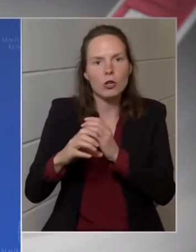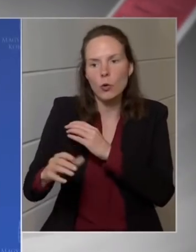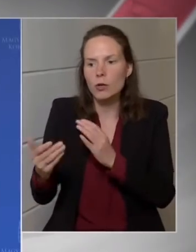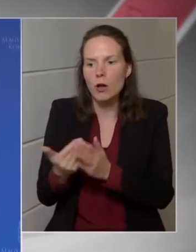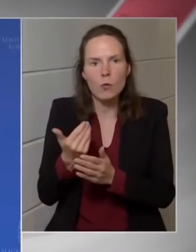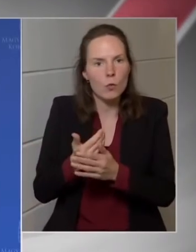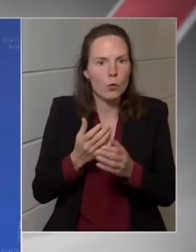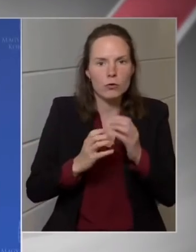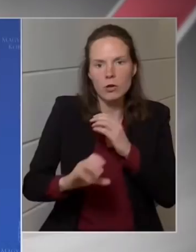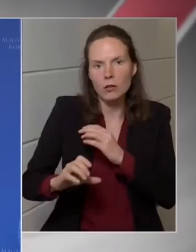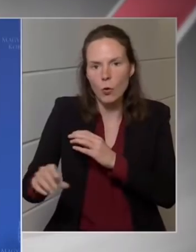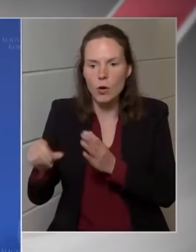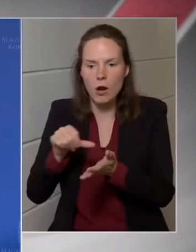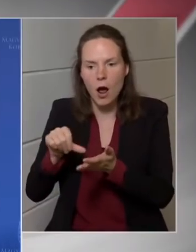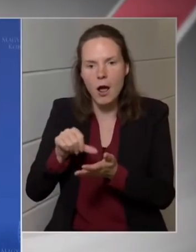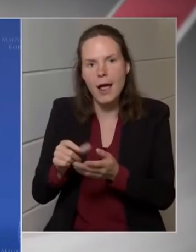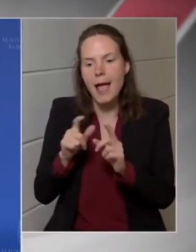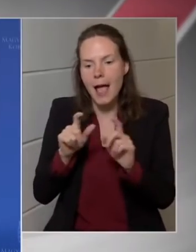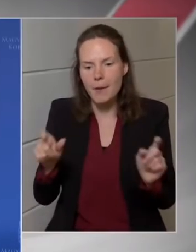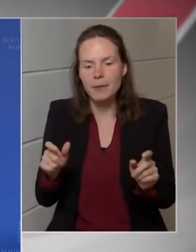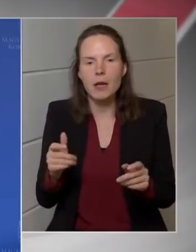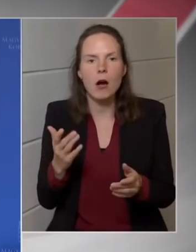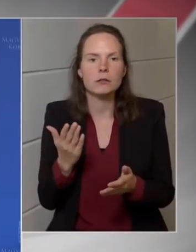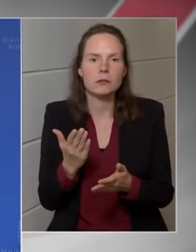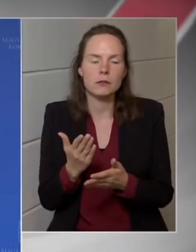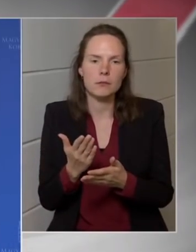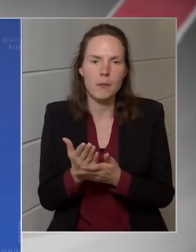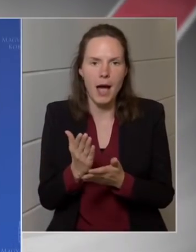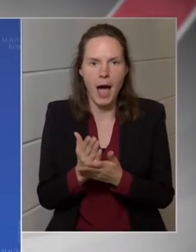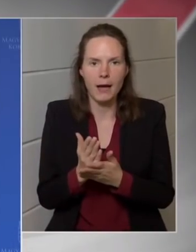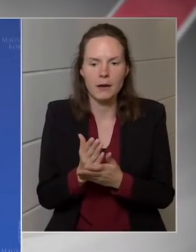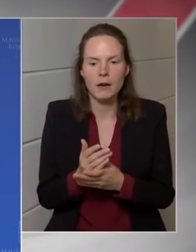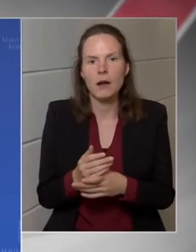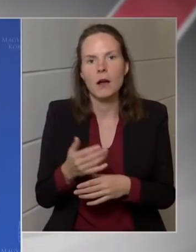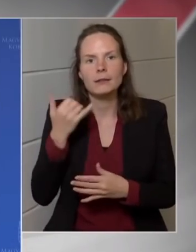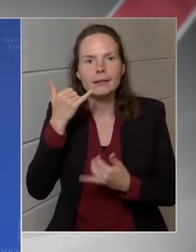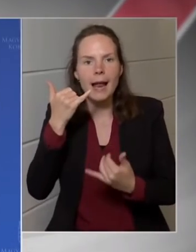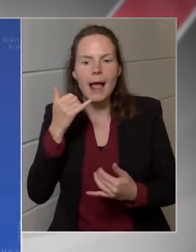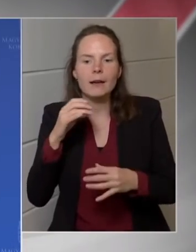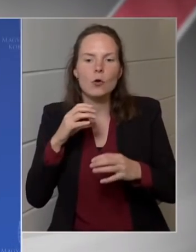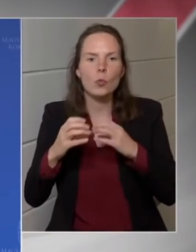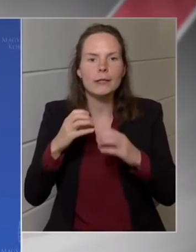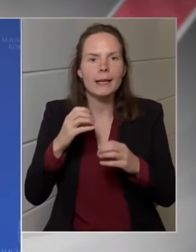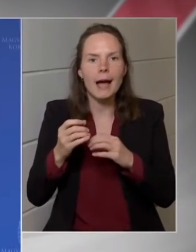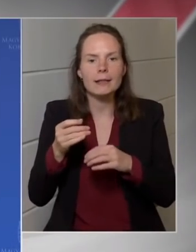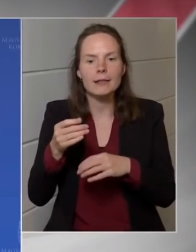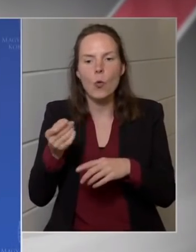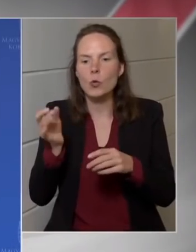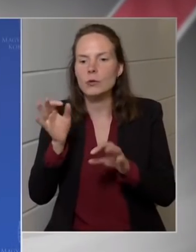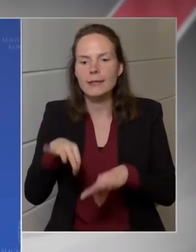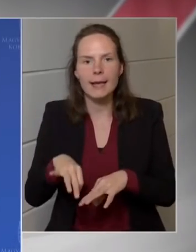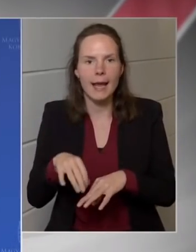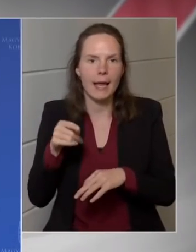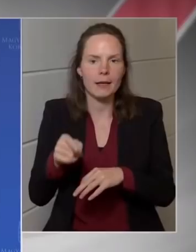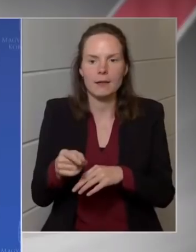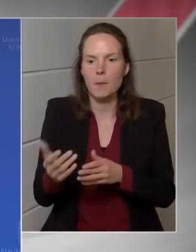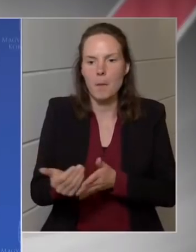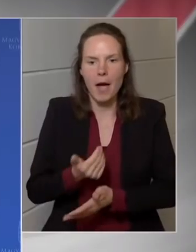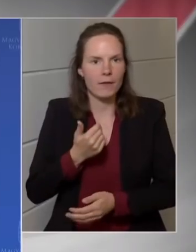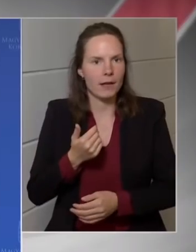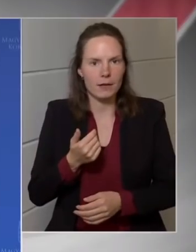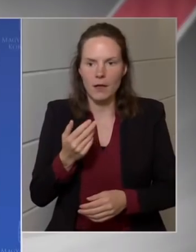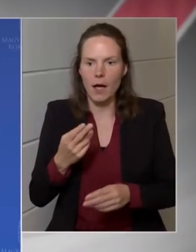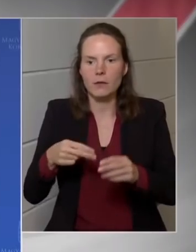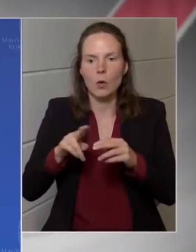Azott esetben emiatt a használat miatt megugrott a telekommunikációs cégeknek a bevétele, vagy akár a MMS